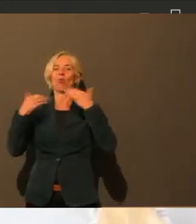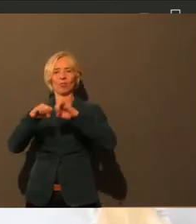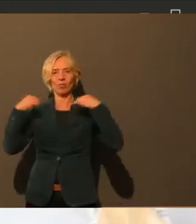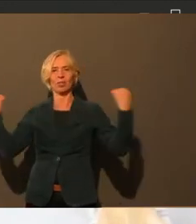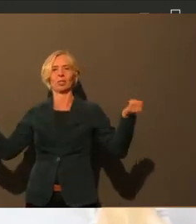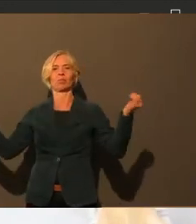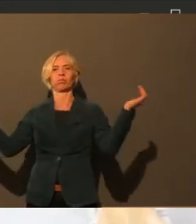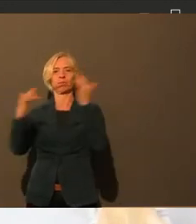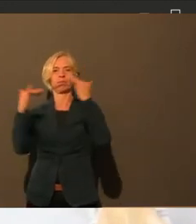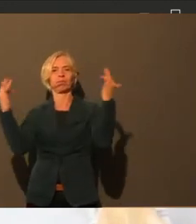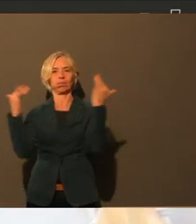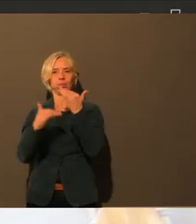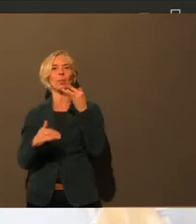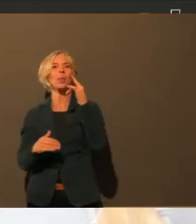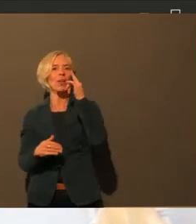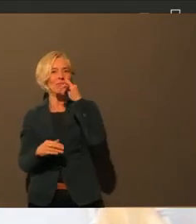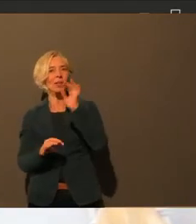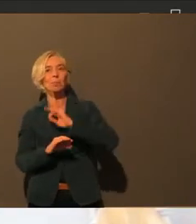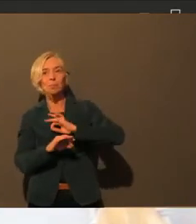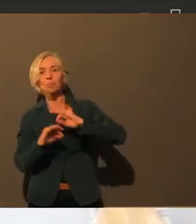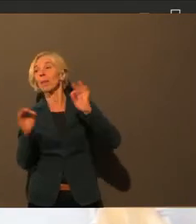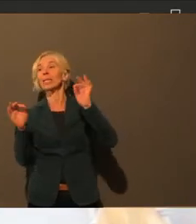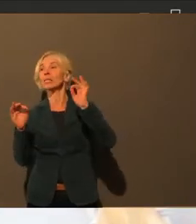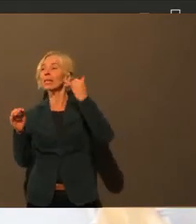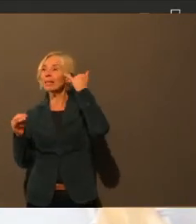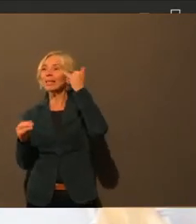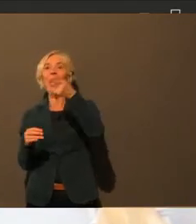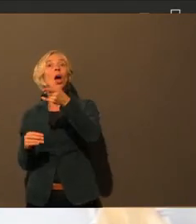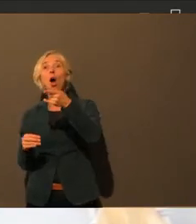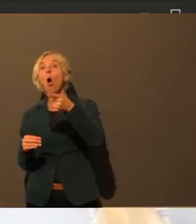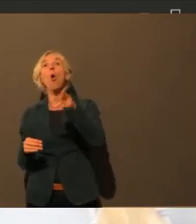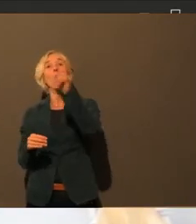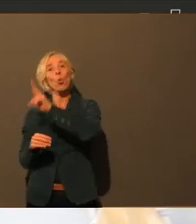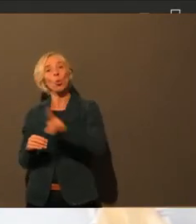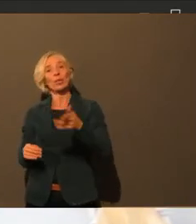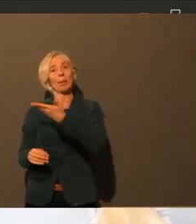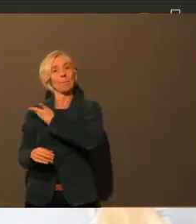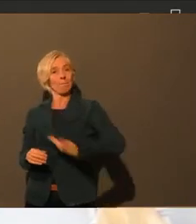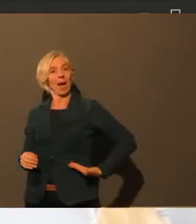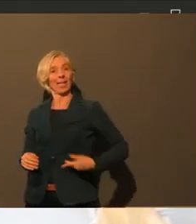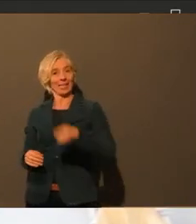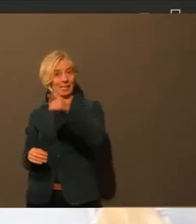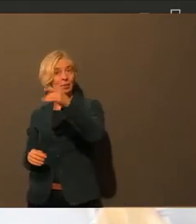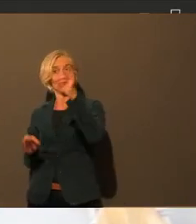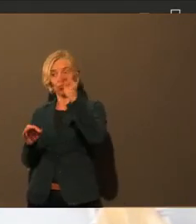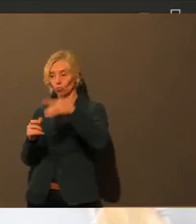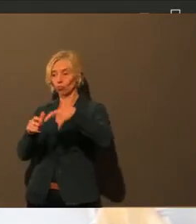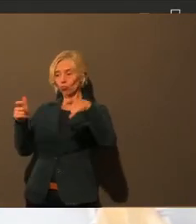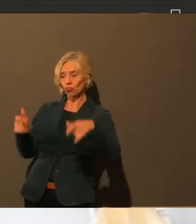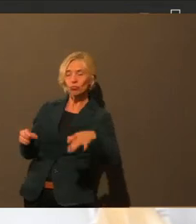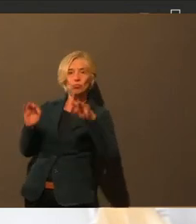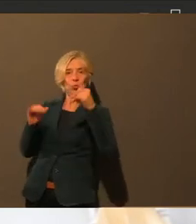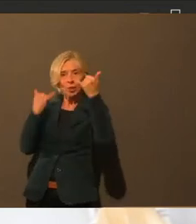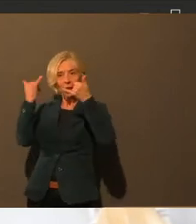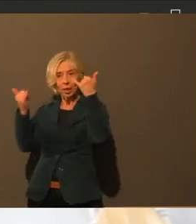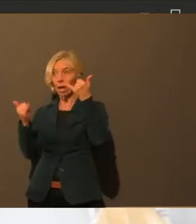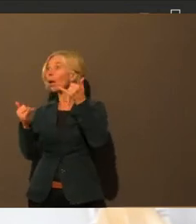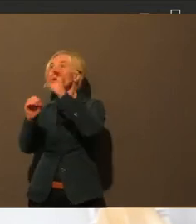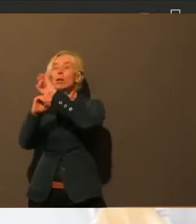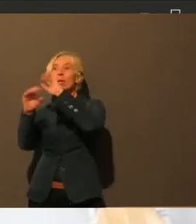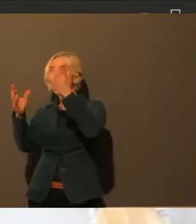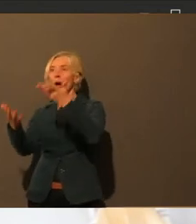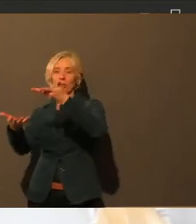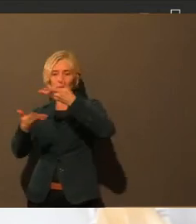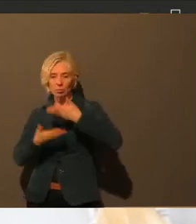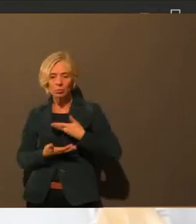Wenn es kreative Anregungen gibt, wie von der Uni Mainz ist, dann nehmen wir das natürlich gerne auf und prüfen intern solche Anregungen. Wenn